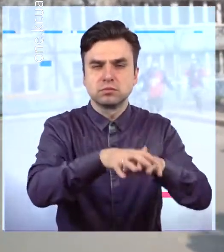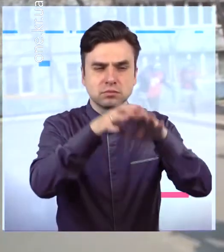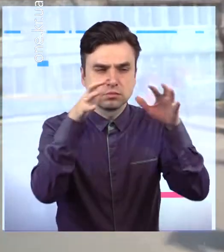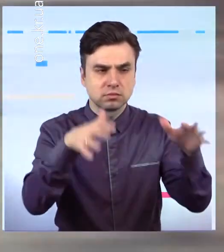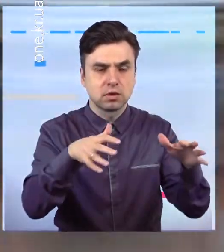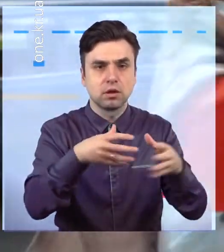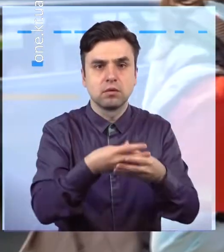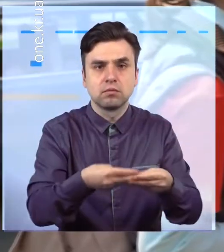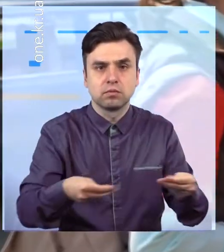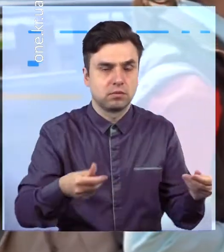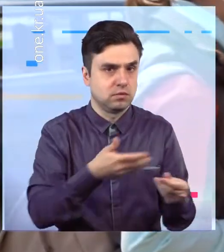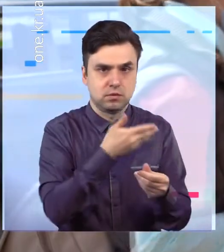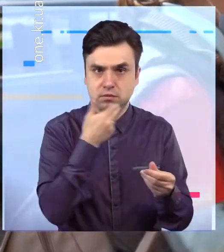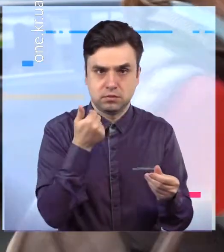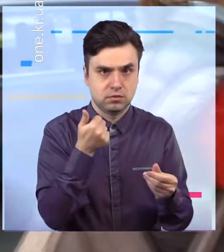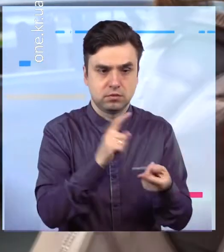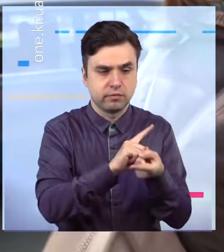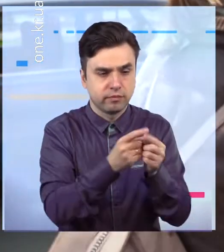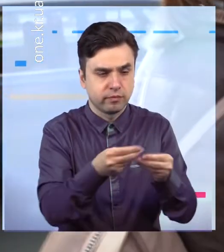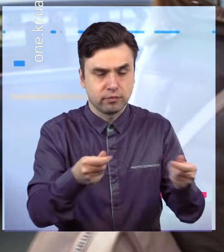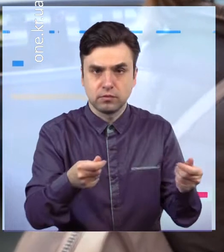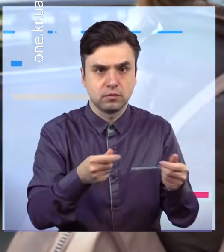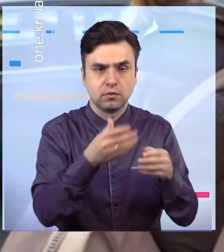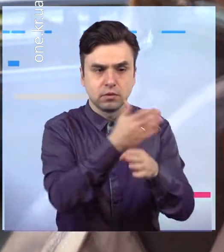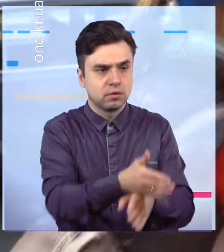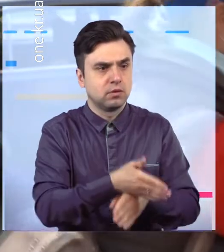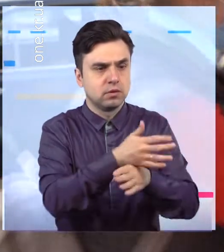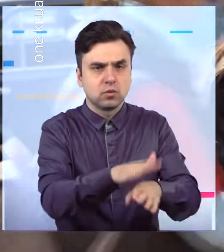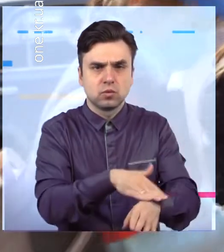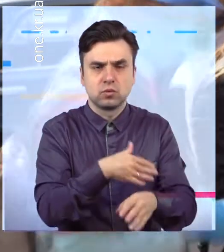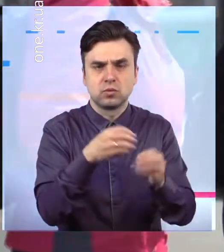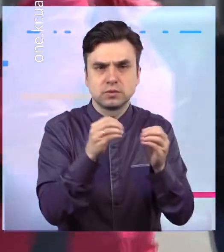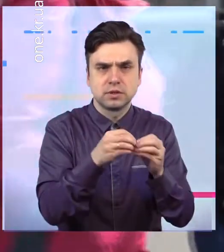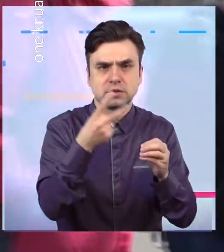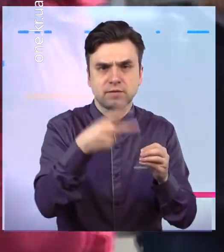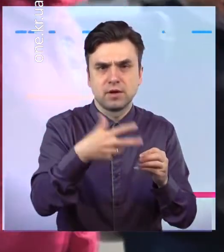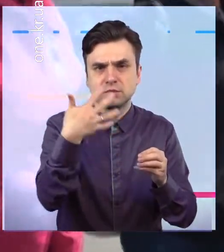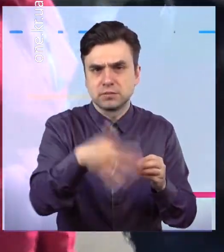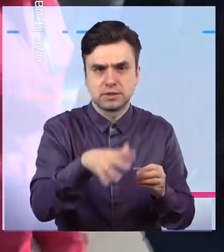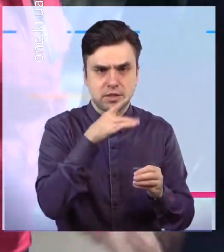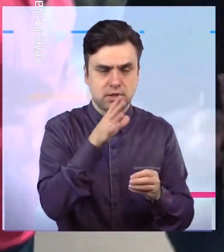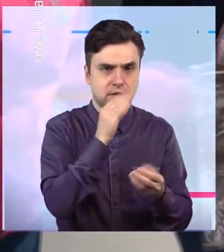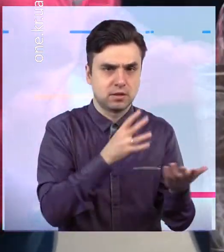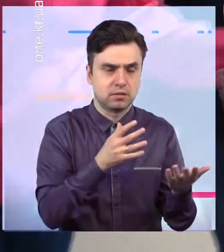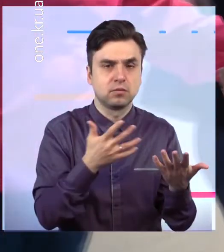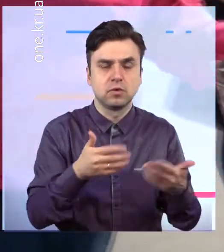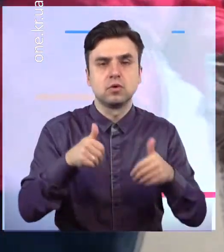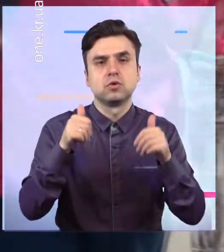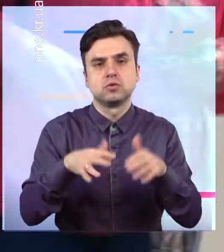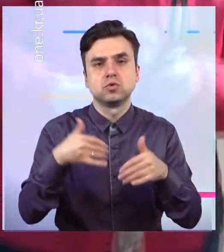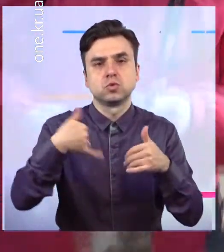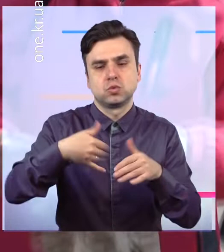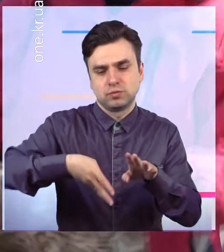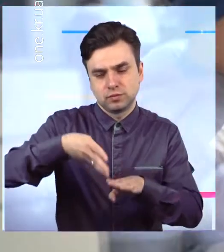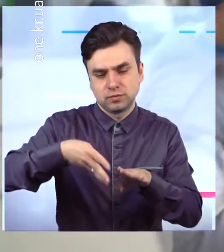людини діоксини. Тож, школярі вирішили нагадати про це і дорослим, та подарувати перехожим авторські екосумки. Всього за два дні школярі